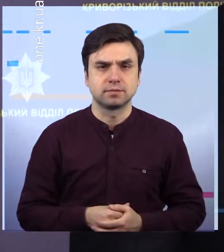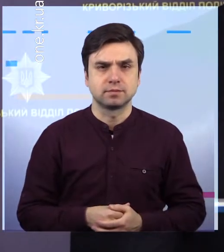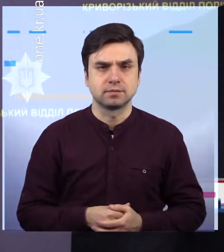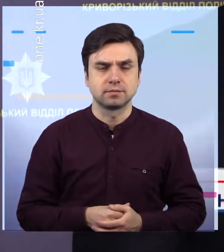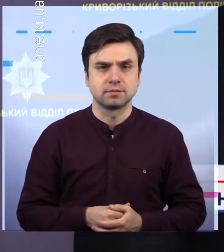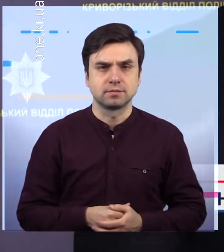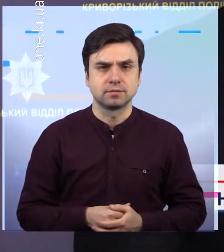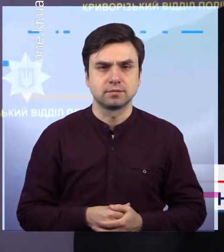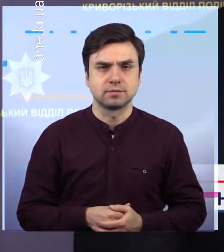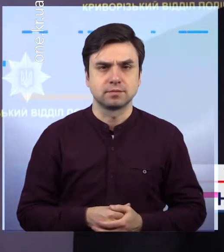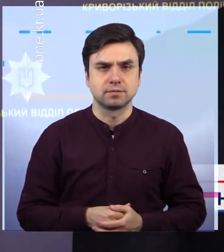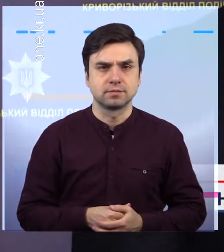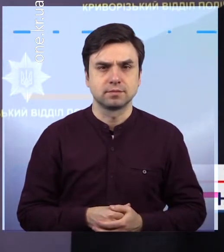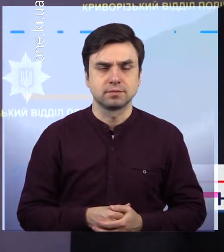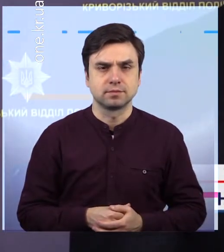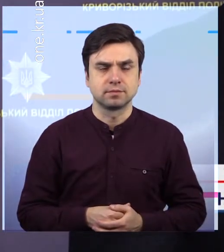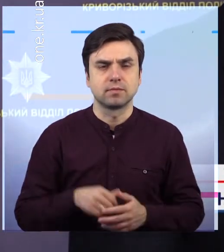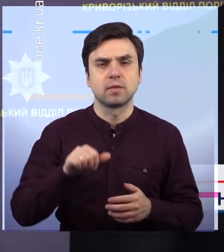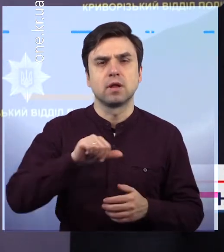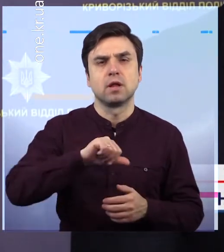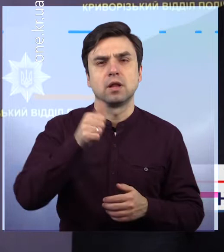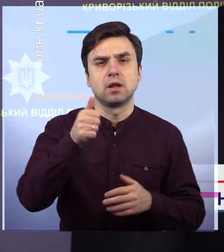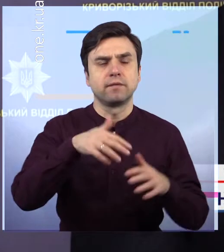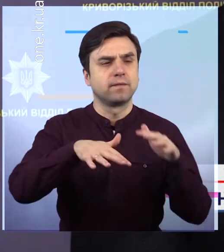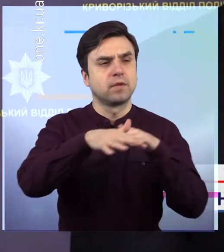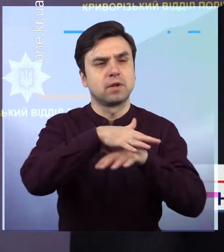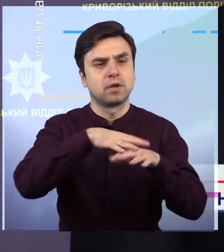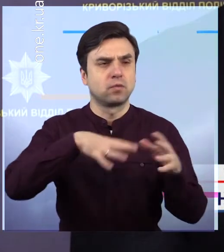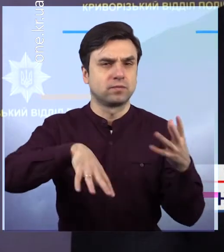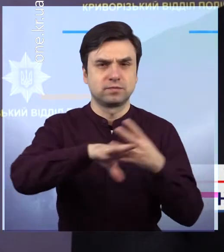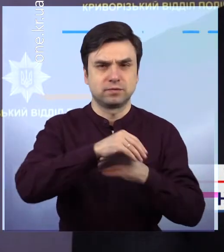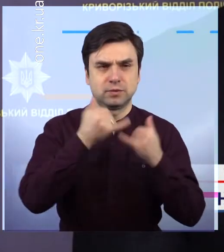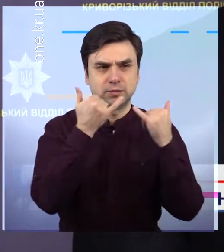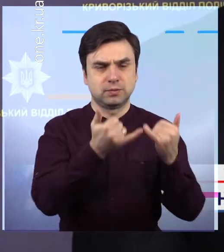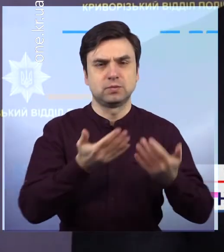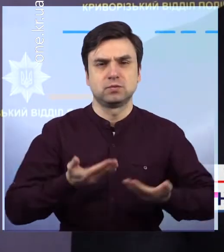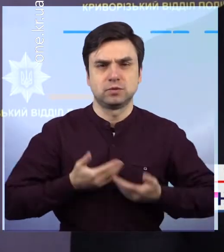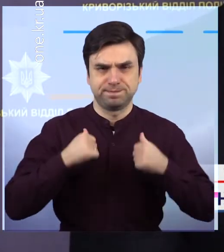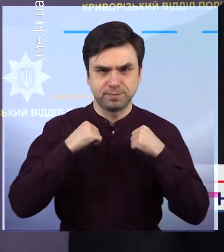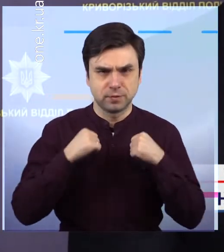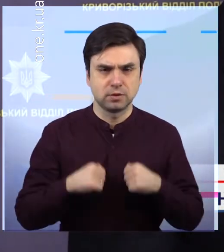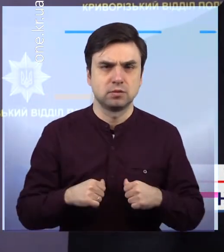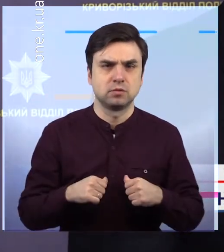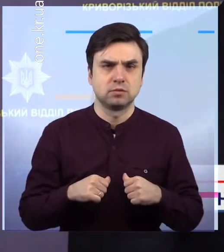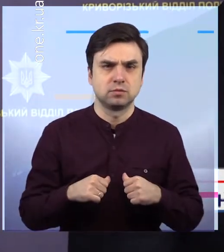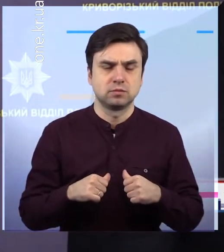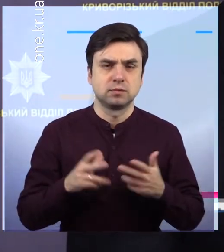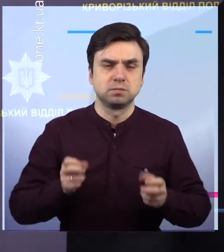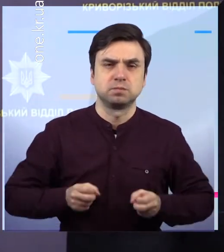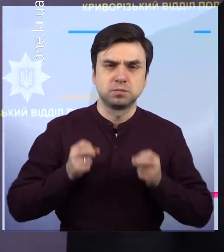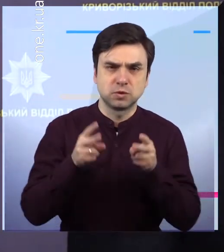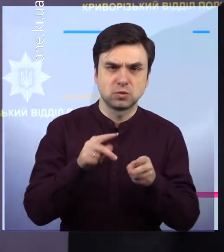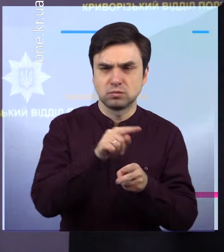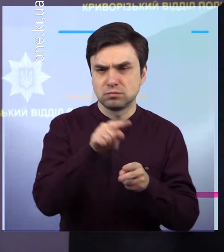Головне – це забезпечення спокійної життя громадян на території проживання і боротьбе з злочинністю.